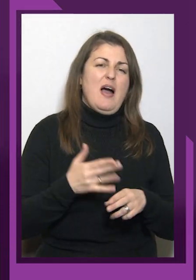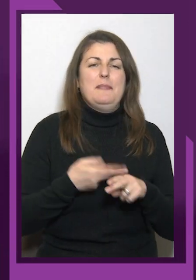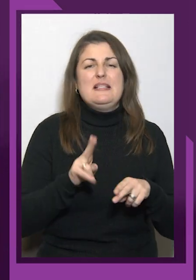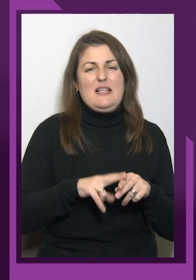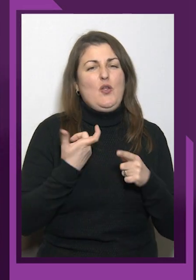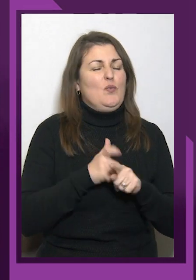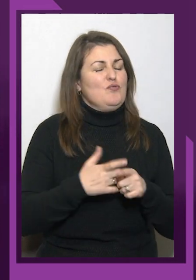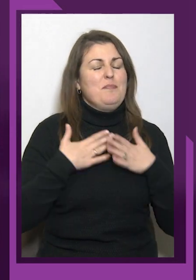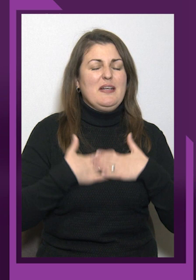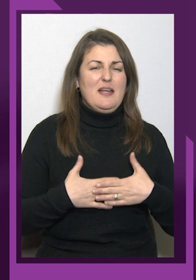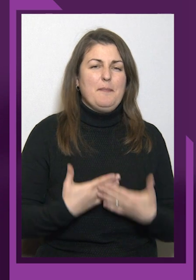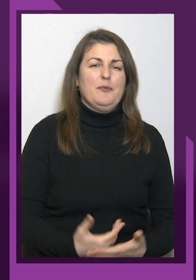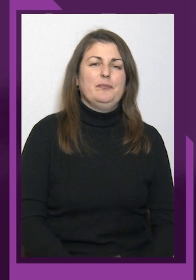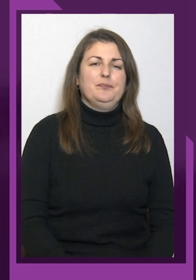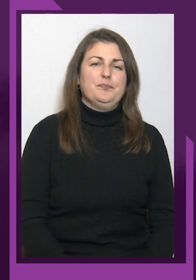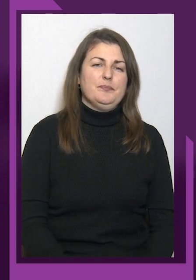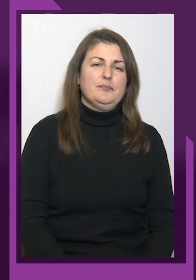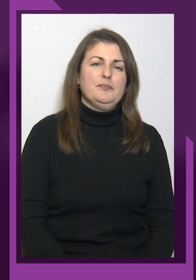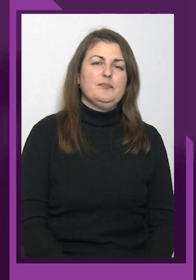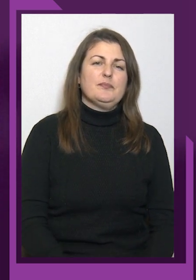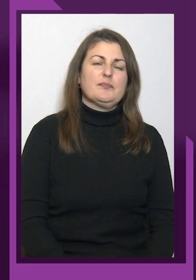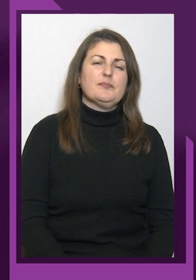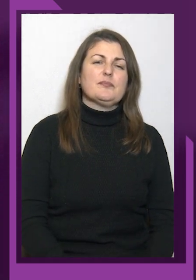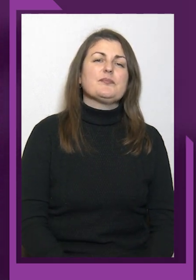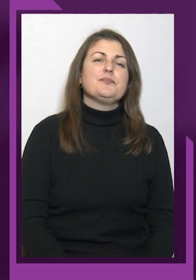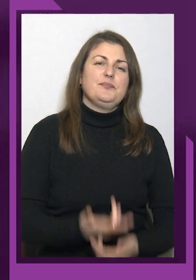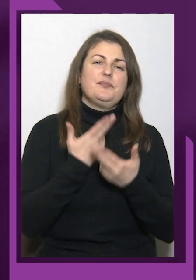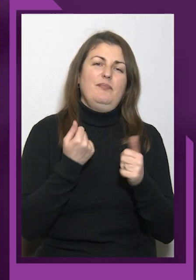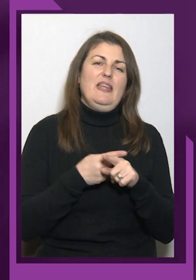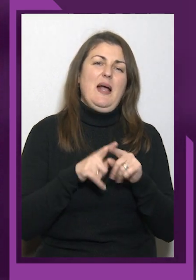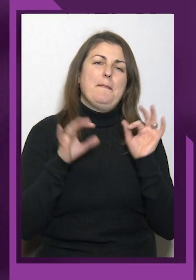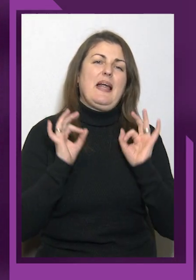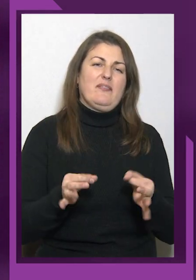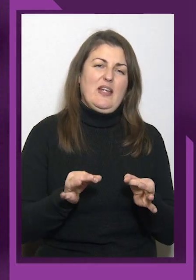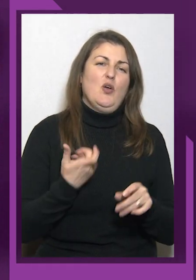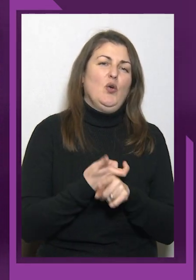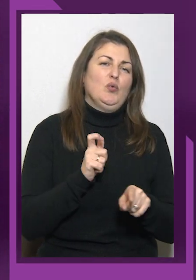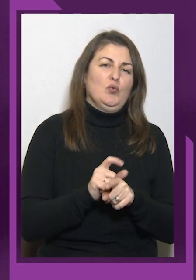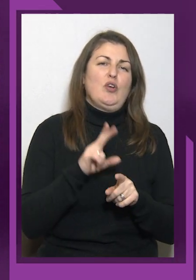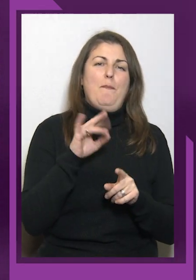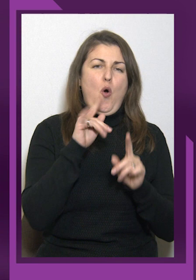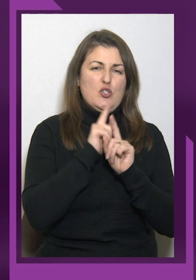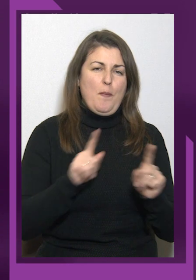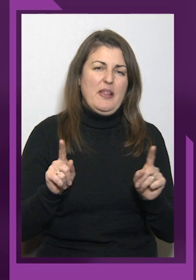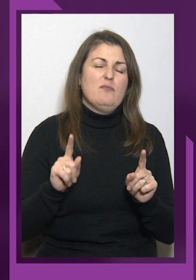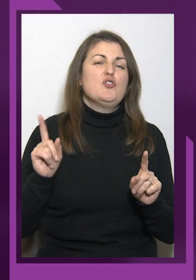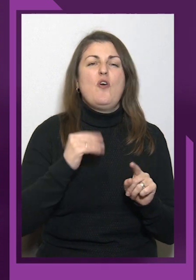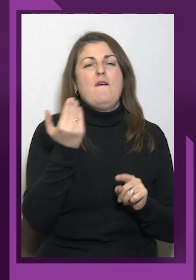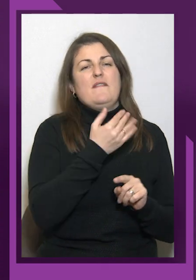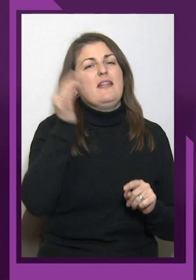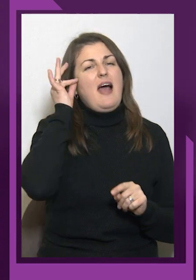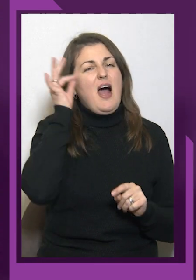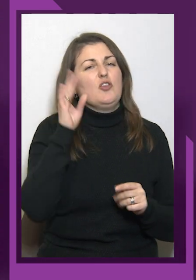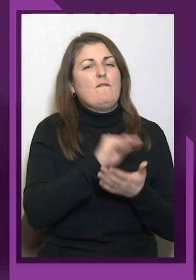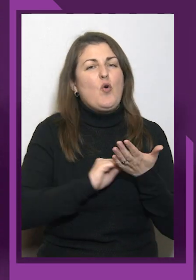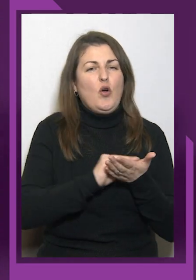Так, це правда, дуже по-особливому, і що ви нагадуєте вкотре про те, що відбувається в Україні, і несете